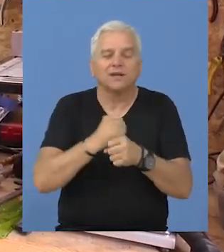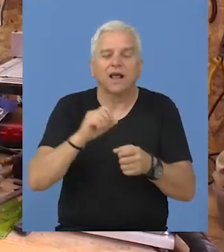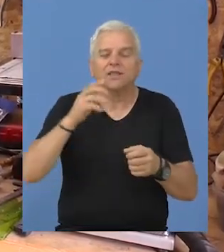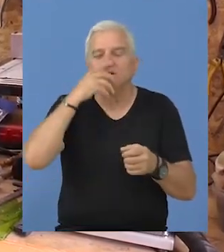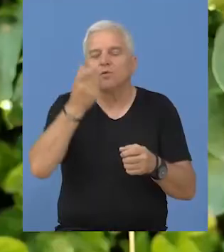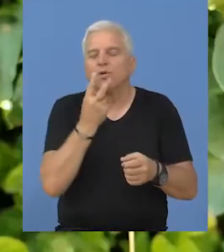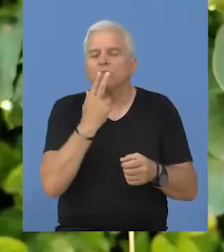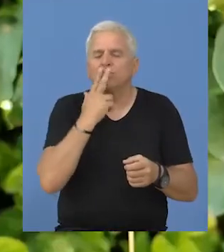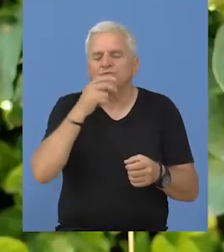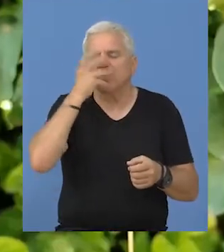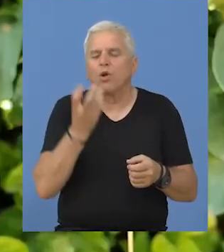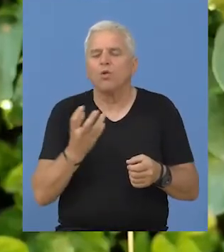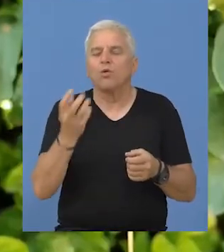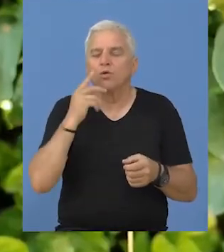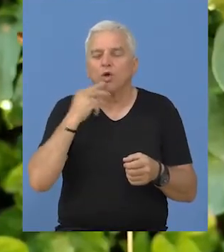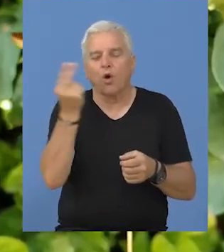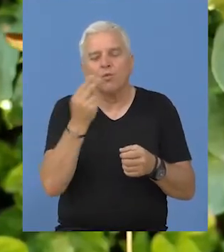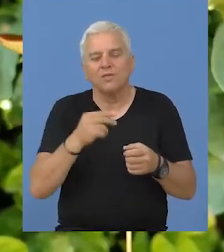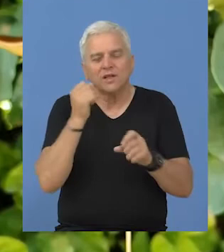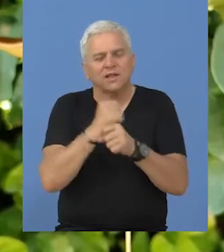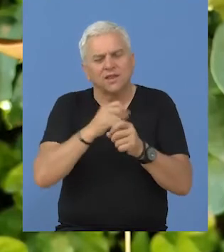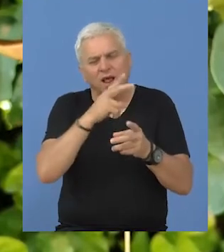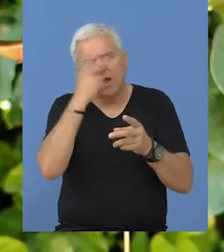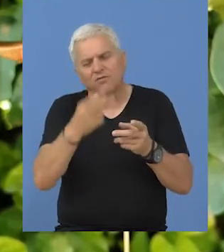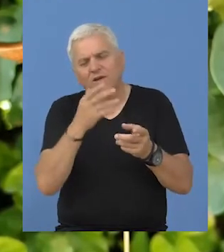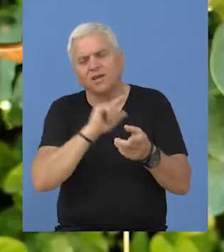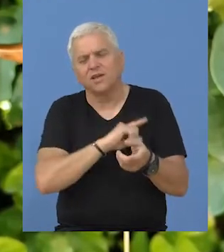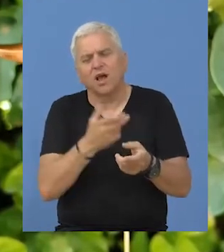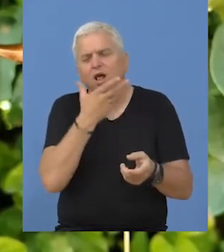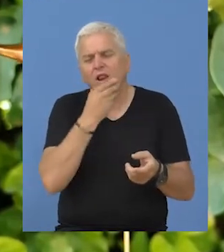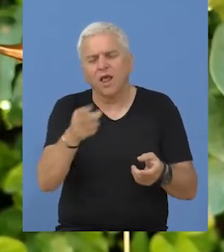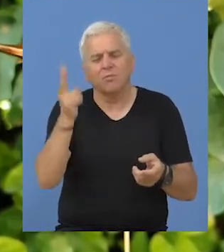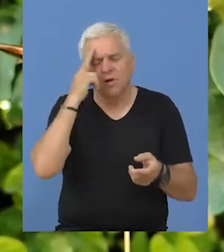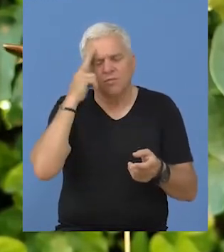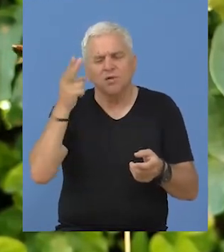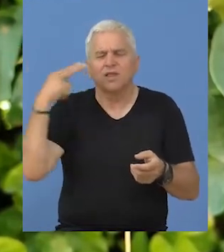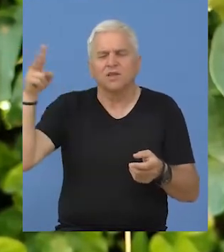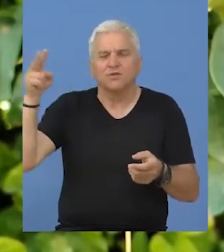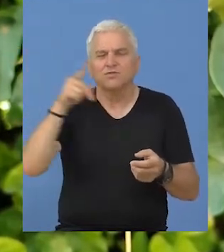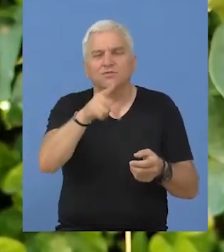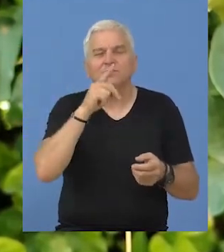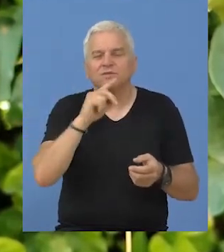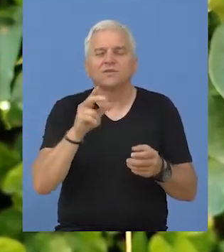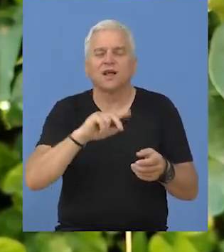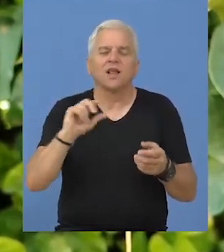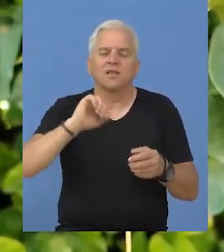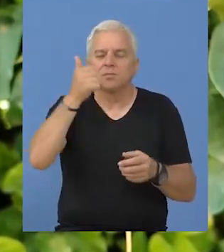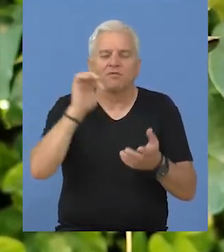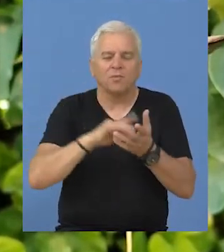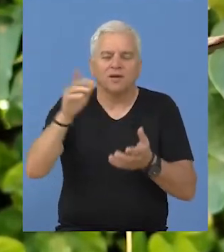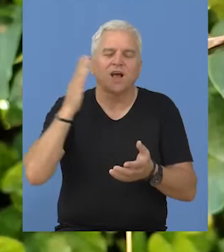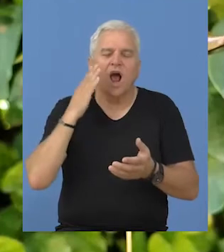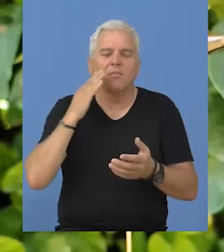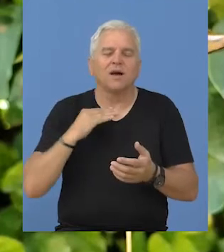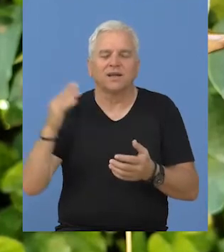izradom Lula. Reč je o svojevrstnim umetničkim delima koja su izuzetno cijenjena na inostranom tržištu, najviše